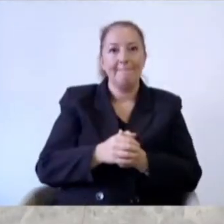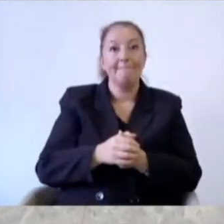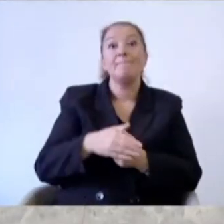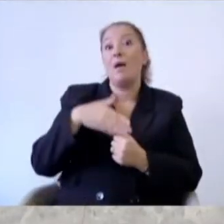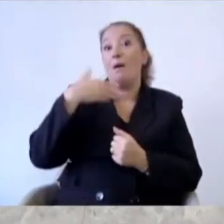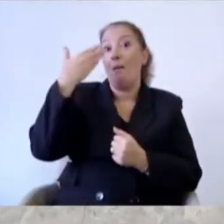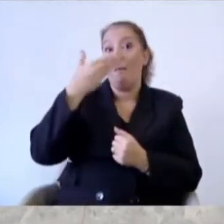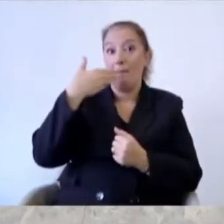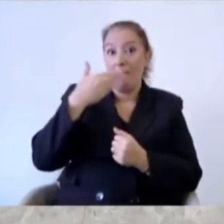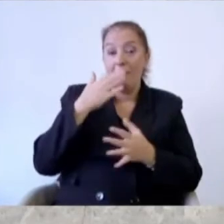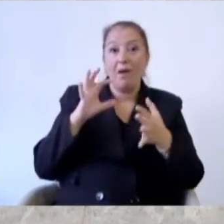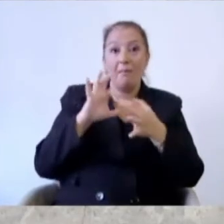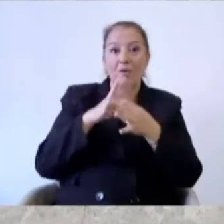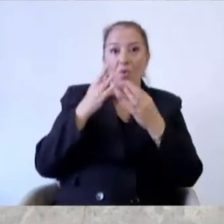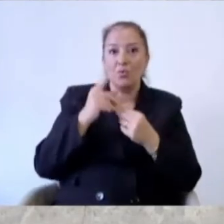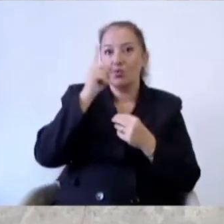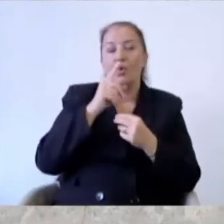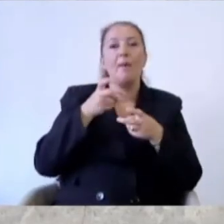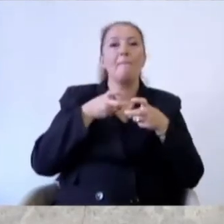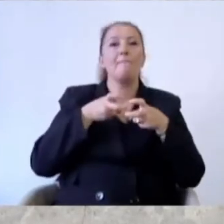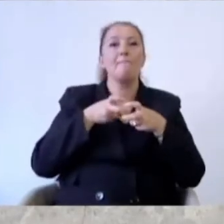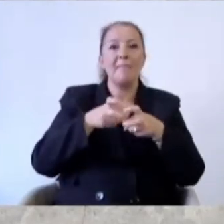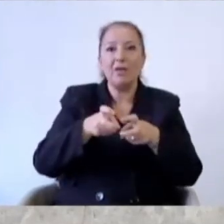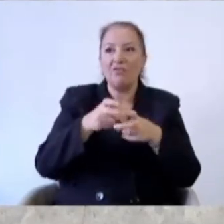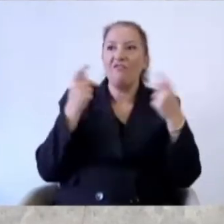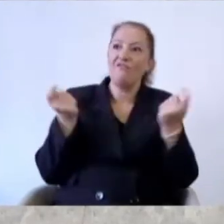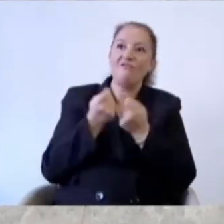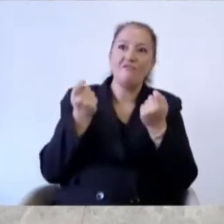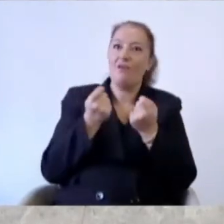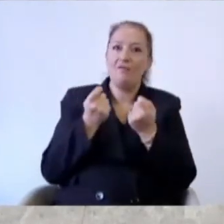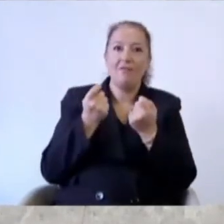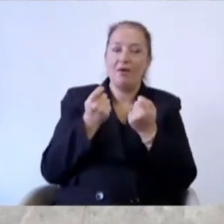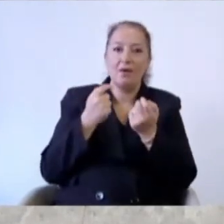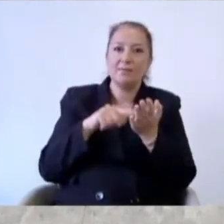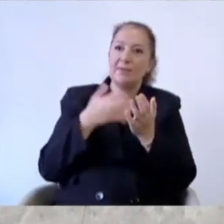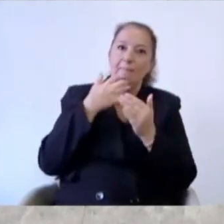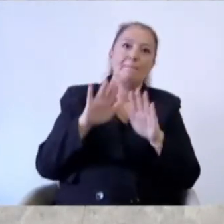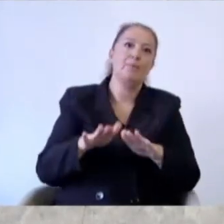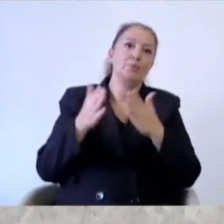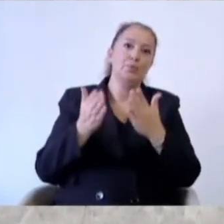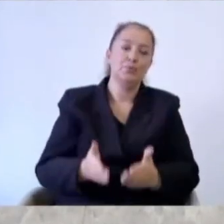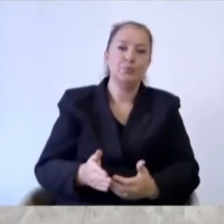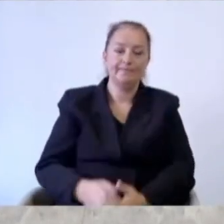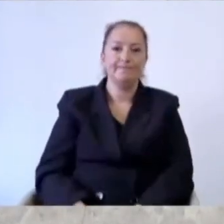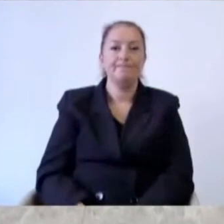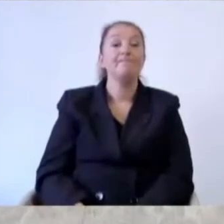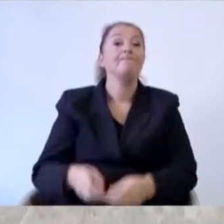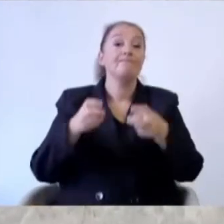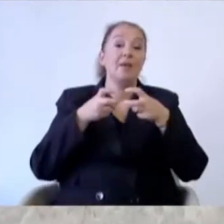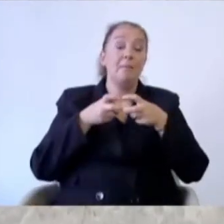Marmaray bağlantısını sağladık çünkü metromuz hala bize gelmiş durumda değil. Metro